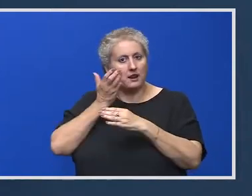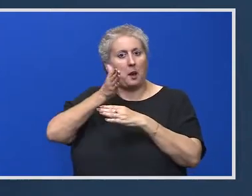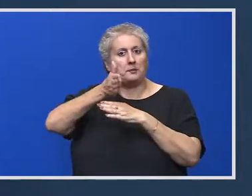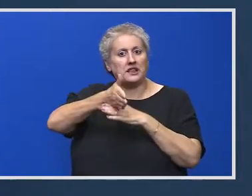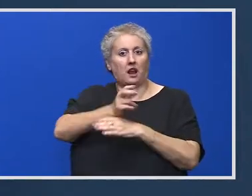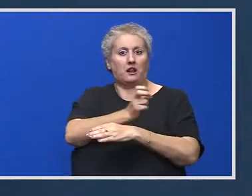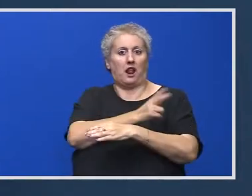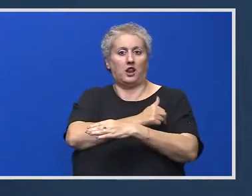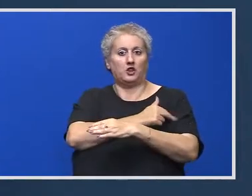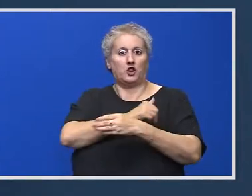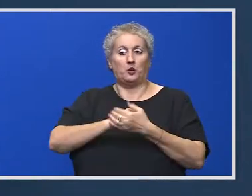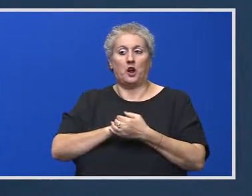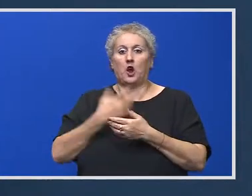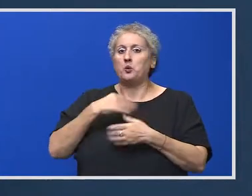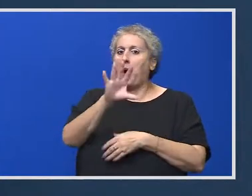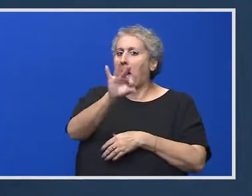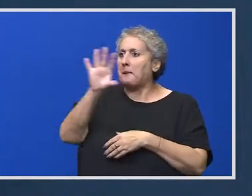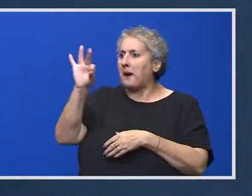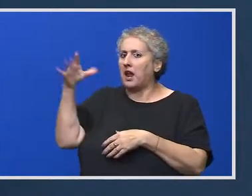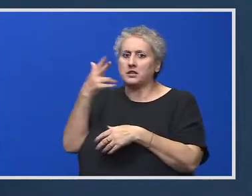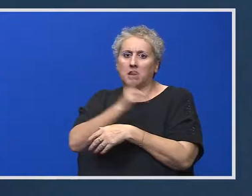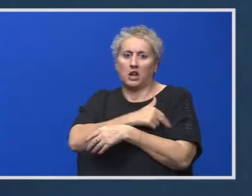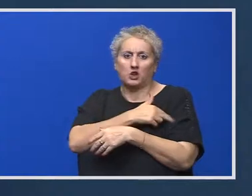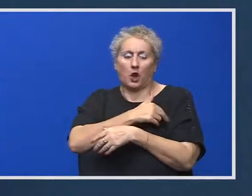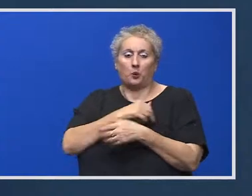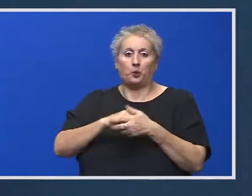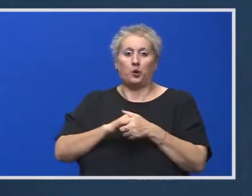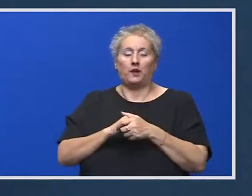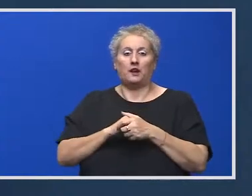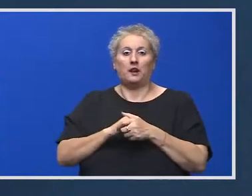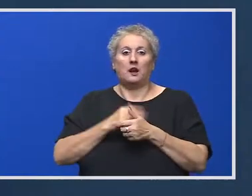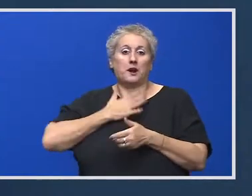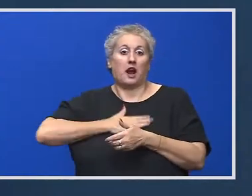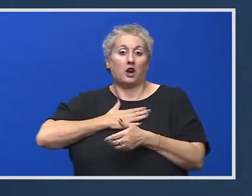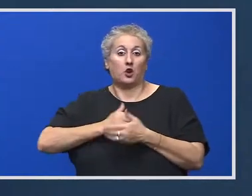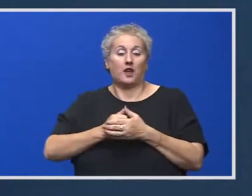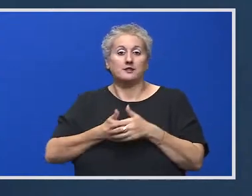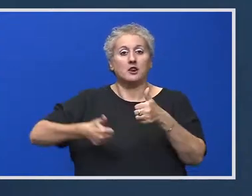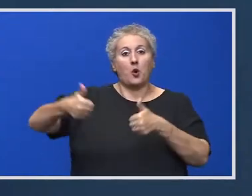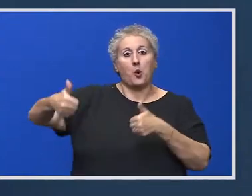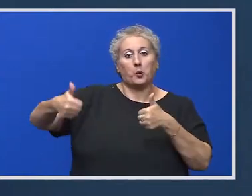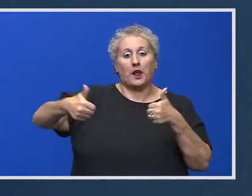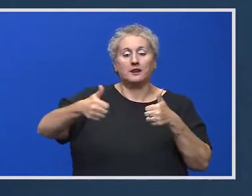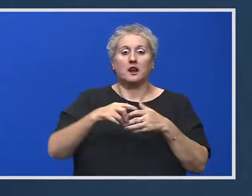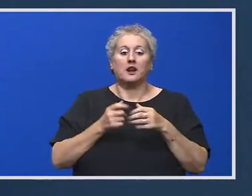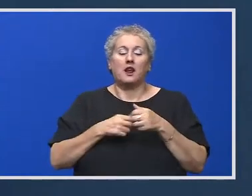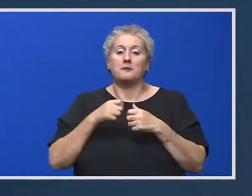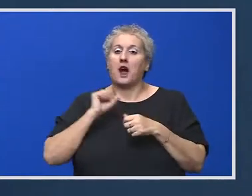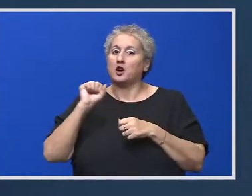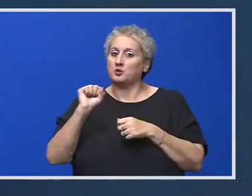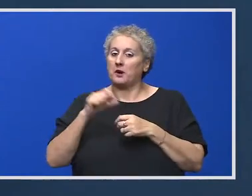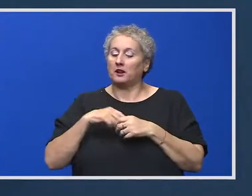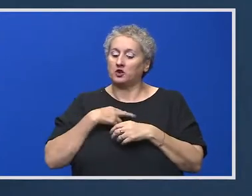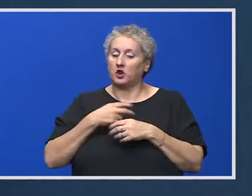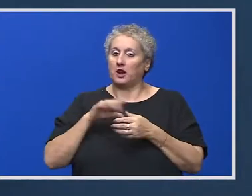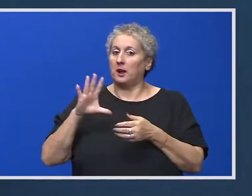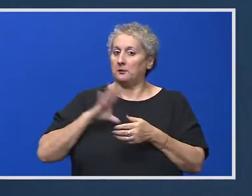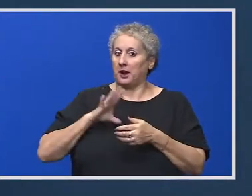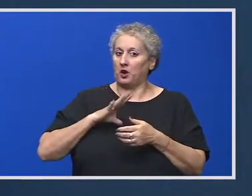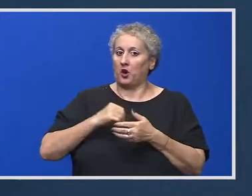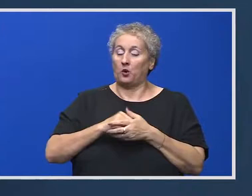admitere în liceu și mi-am ales liceul pentru care doresc să concurez. Mi-am asumat de asemenea și riscul